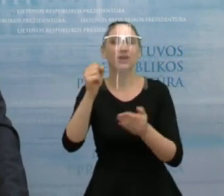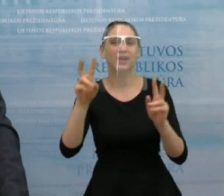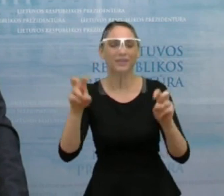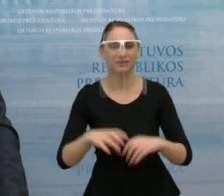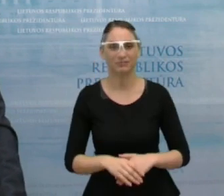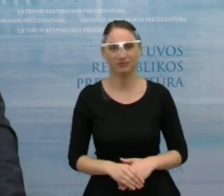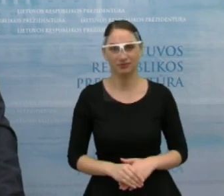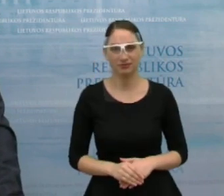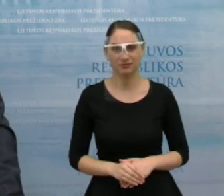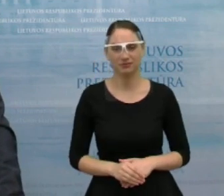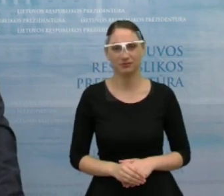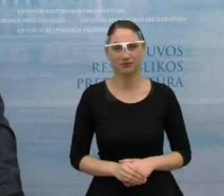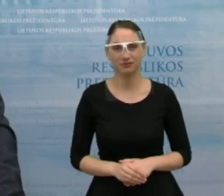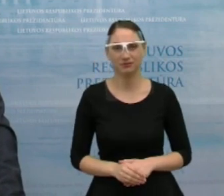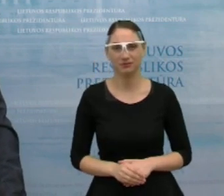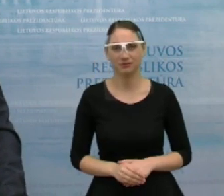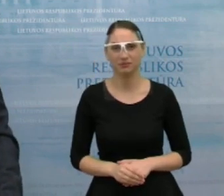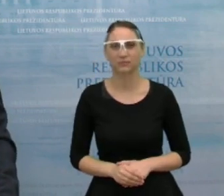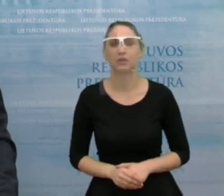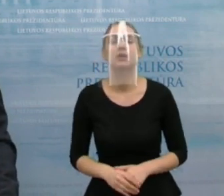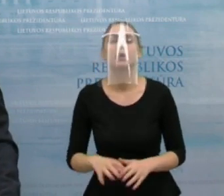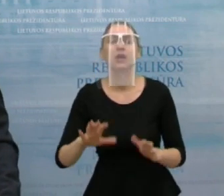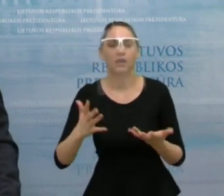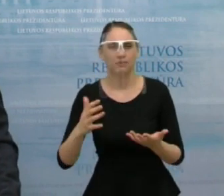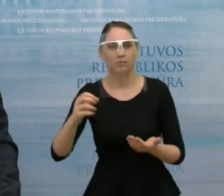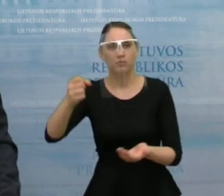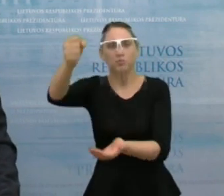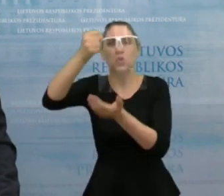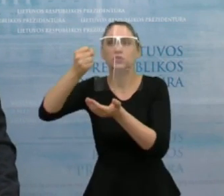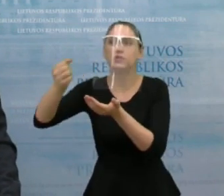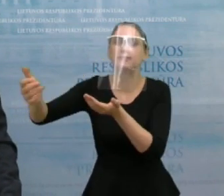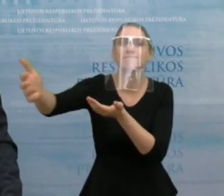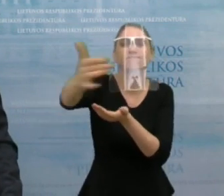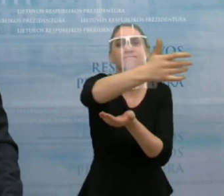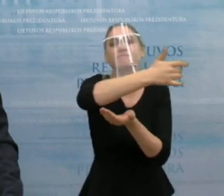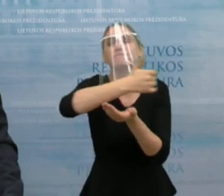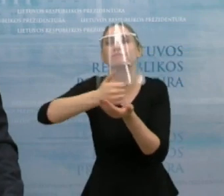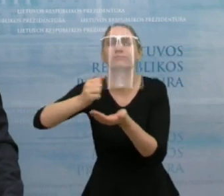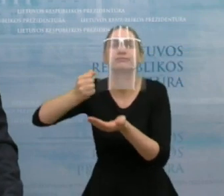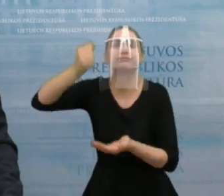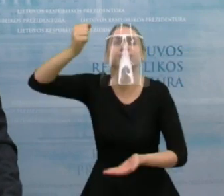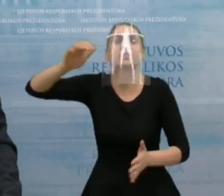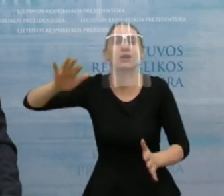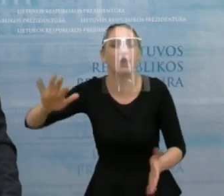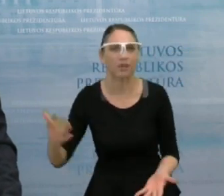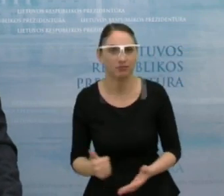reikia gerinti biudžeto pajamų su reikimą, iš esmės